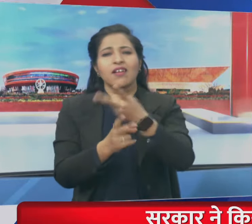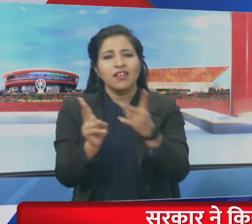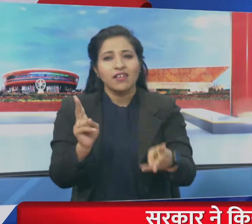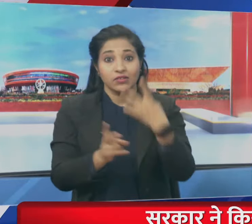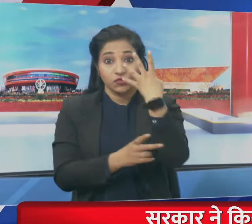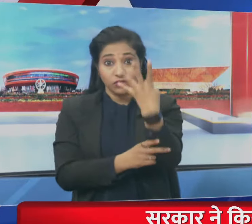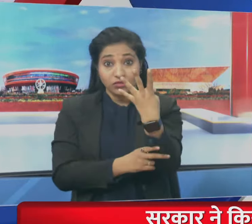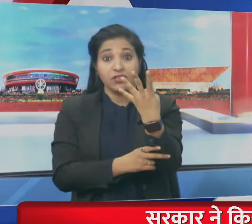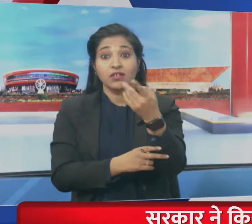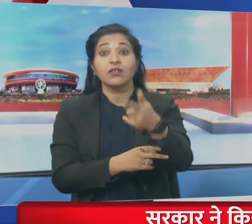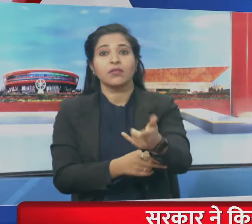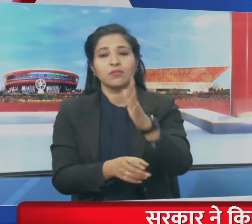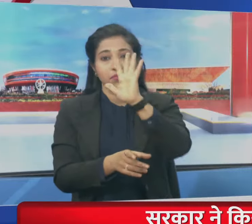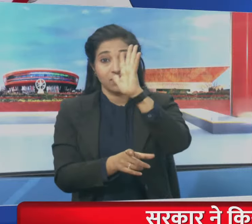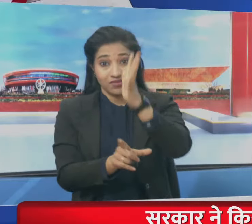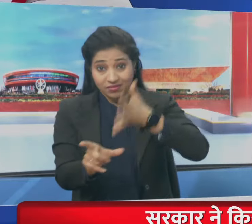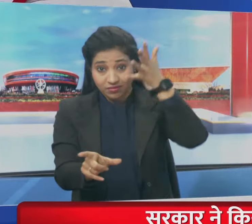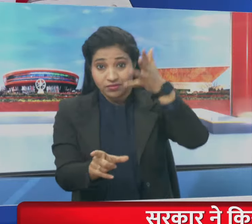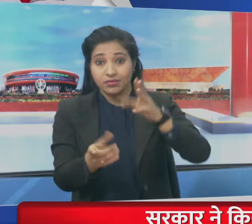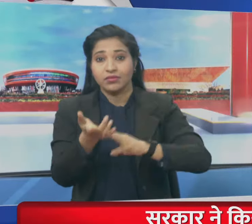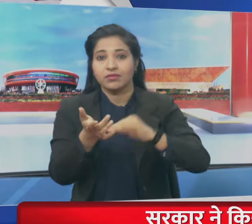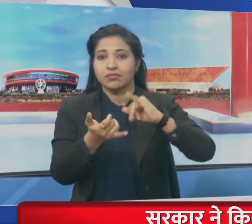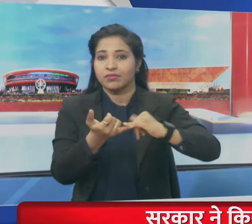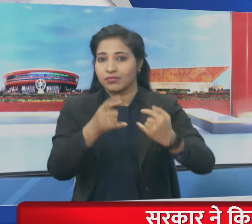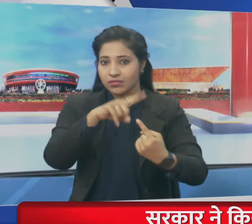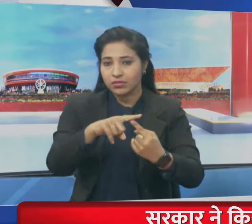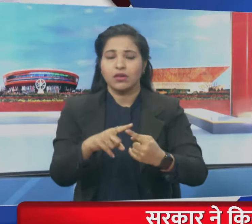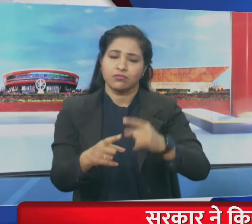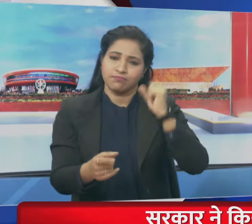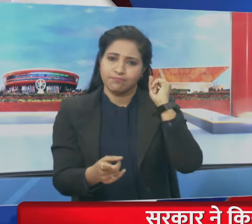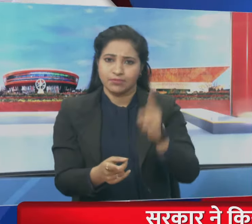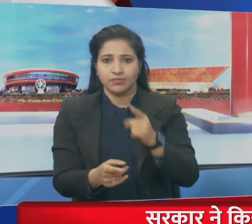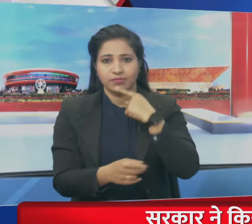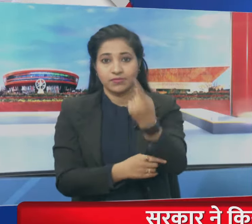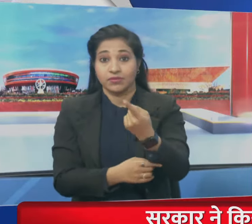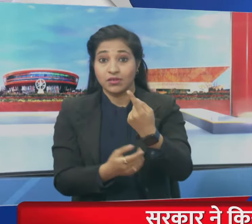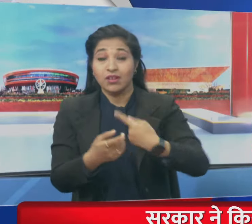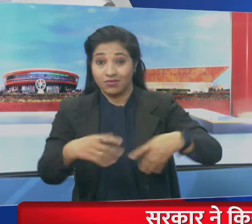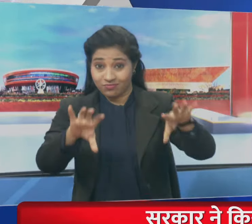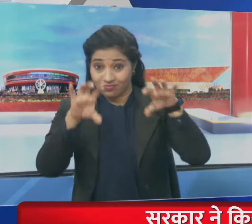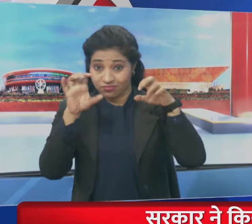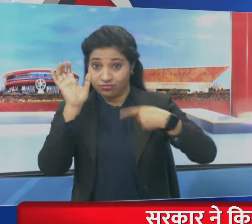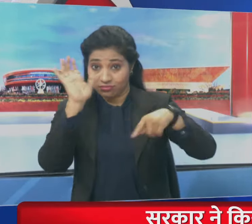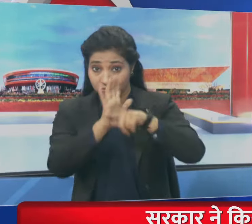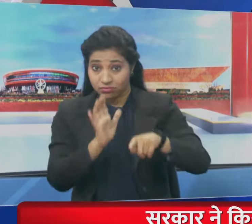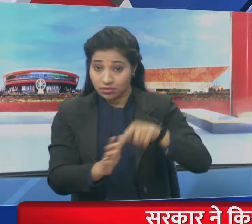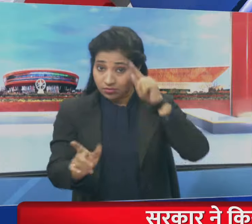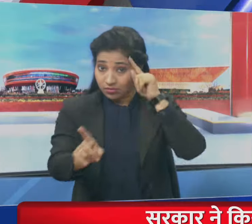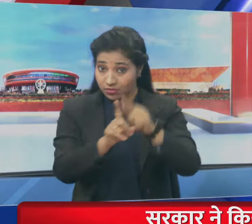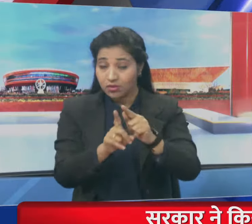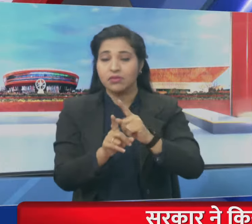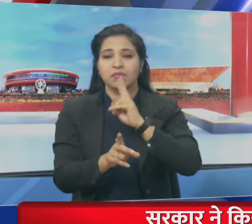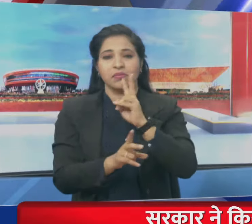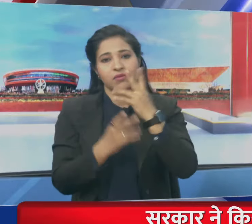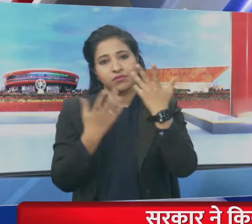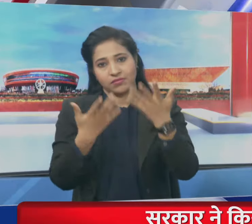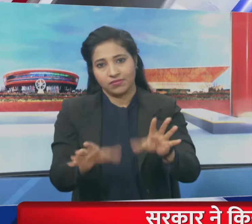साल मस्पी की गारंटी का दिया प्रस्ताव वही किसानों ने प्रस्ताव पर सहमती के बाद फैसला लेनी की कही बात